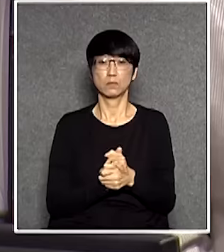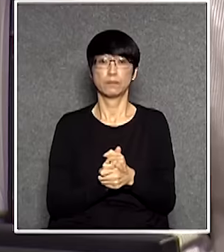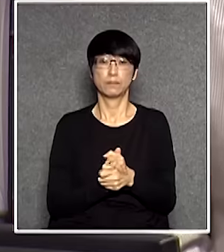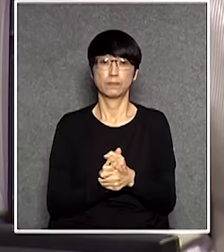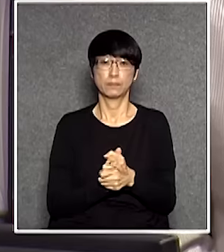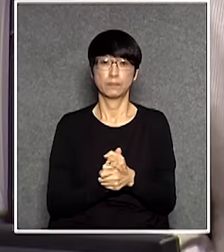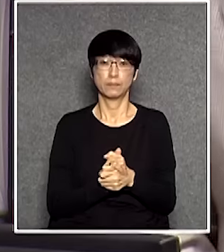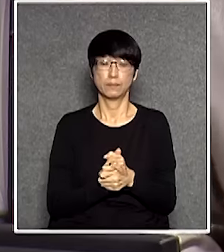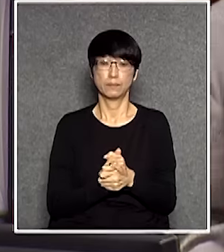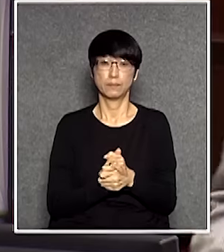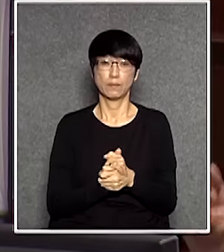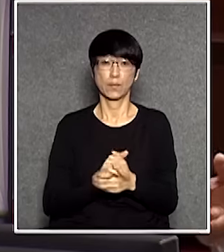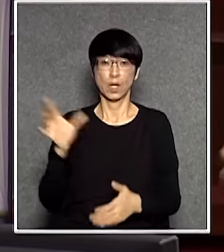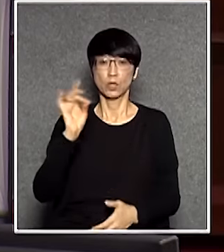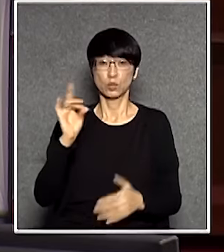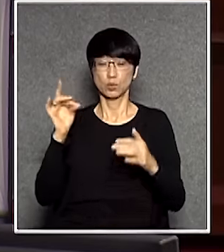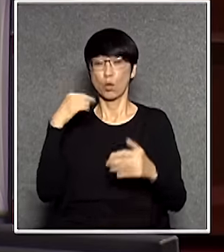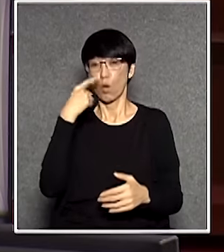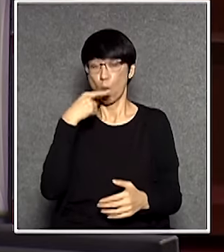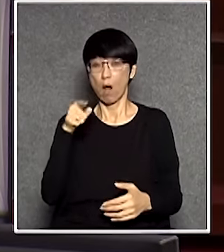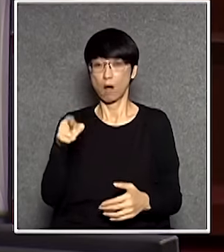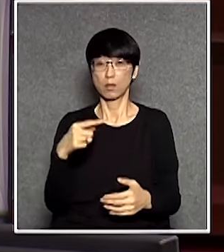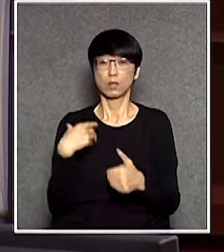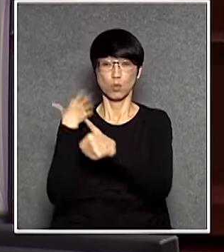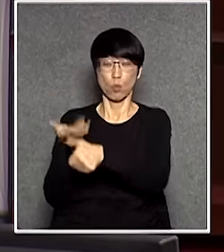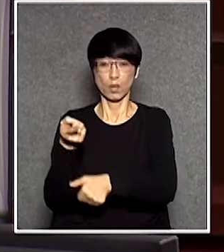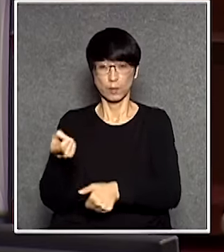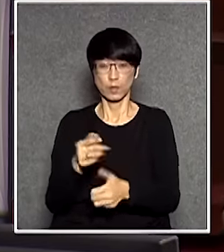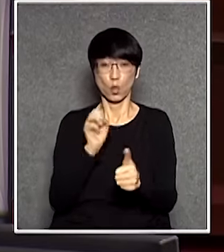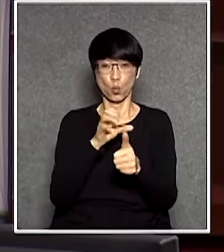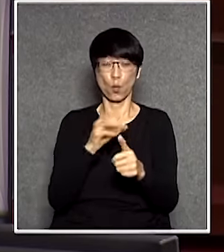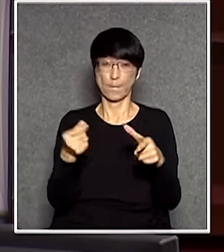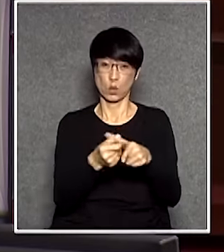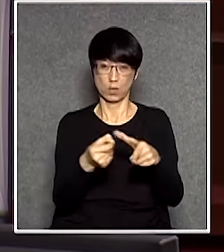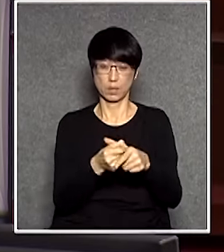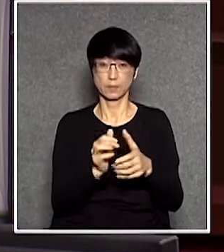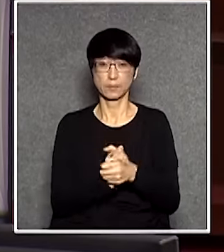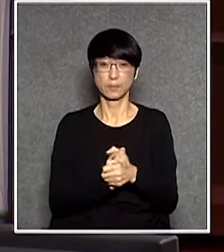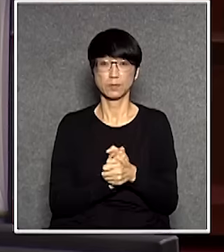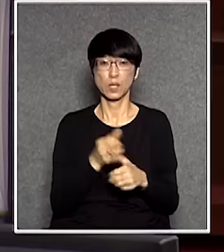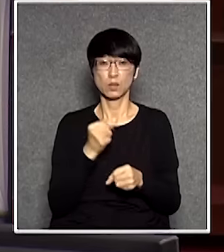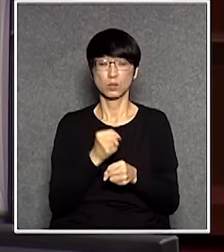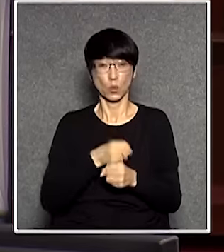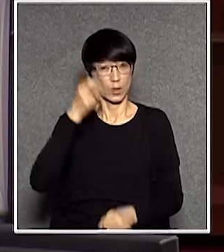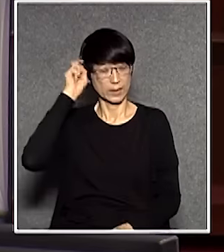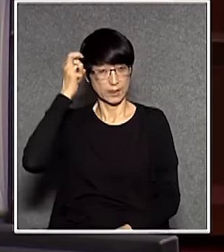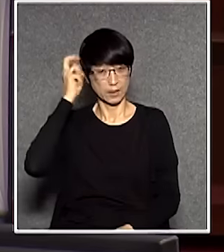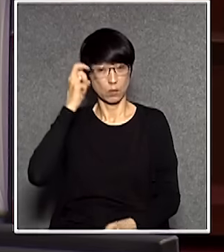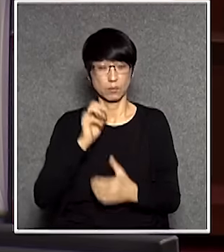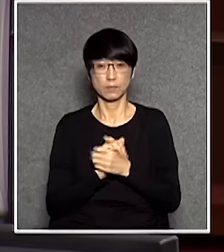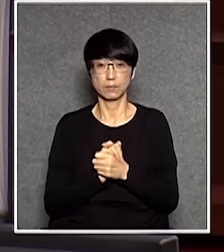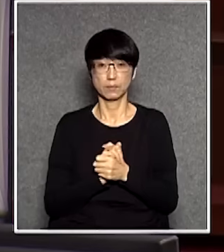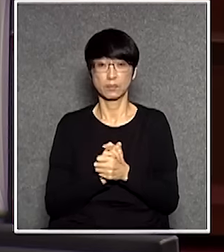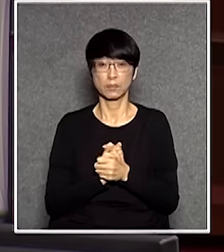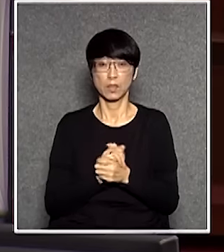接著這個張炳良就說我們會委任一個顧問公司去做這個研究接著要